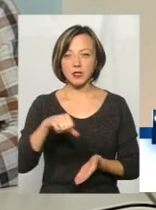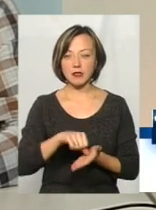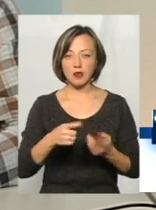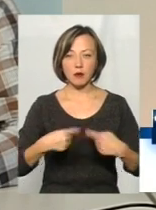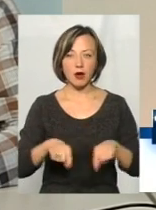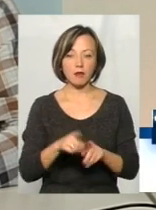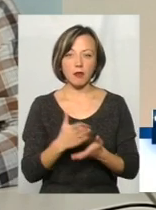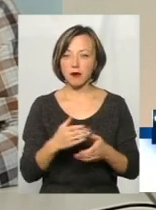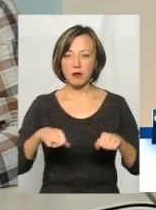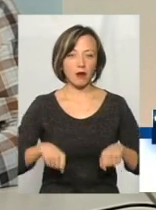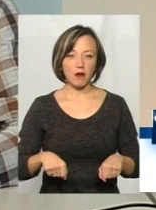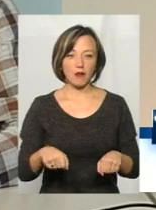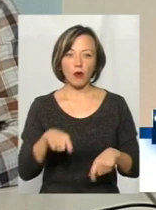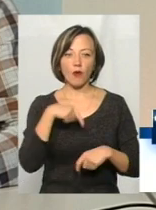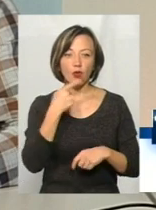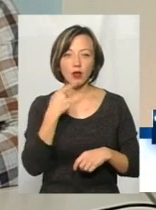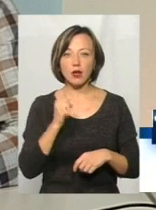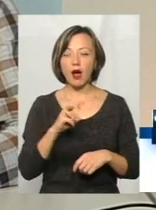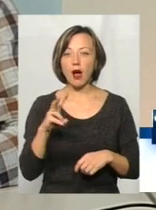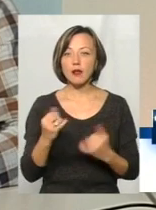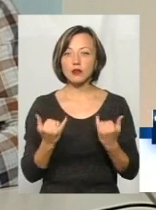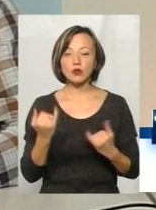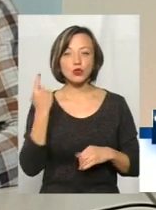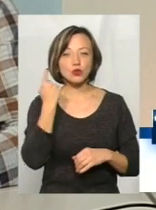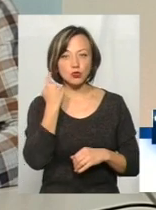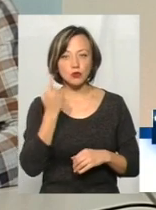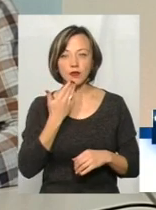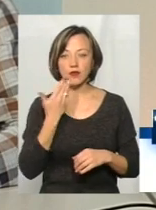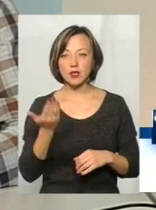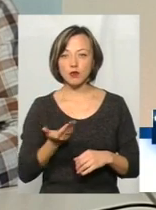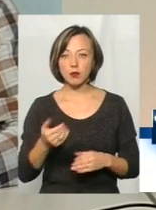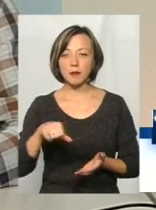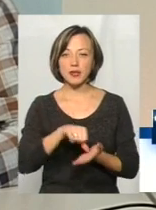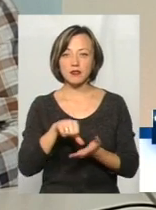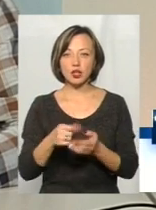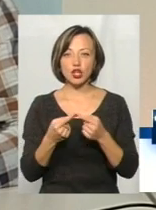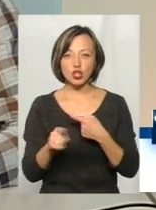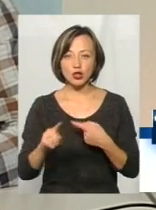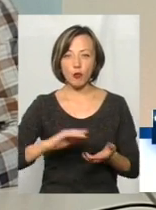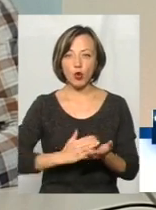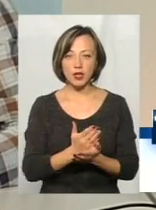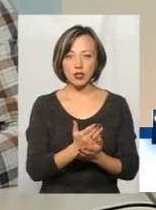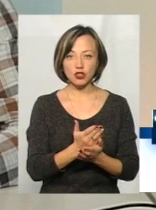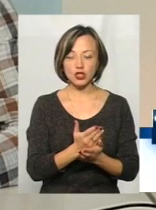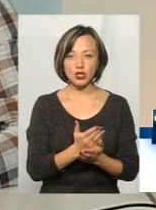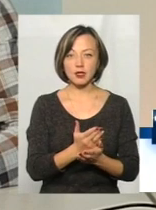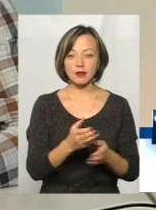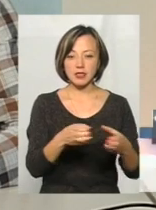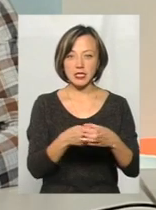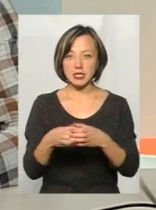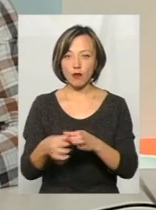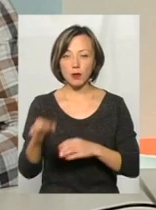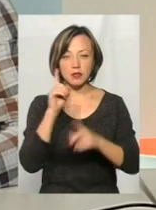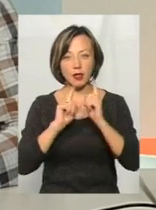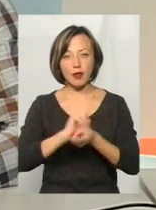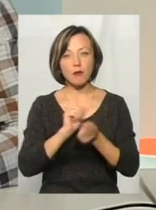партії має право говорити, але ми сьогодні чули виступи представників інших політичних сил в обласній раді, які навпаки